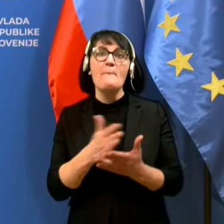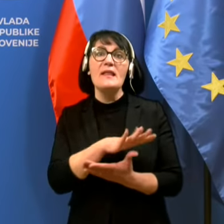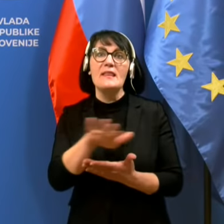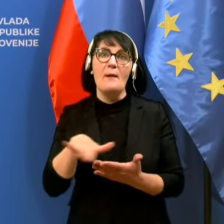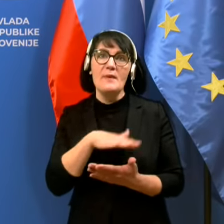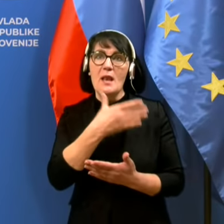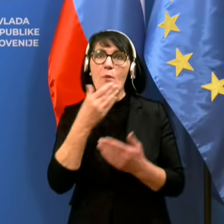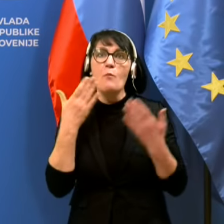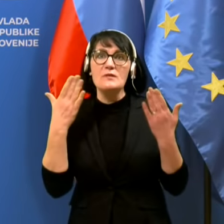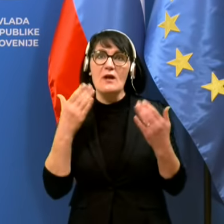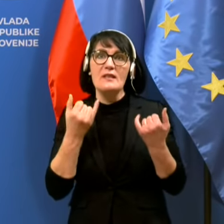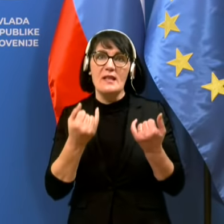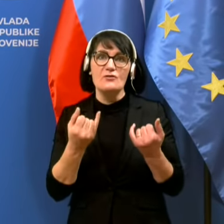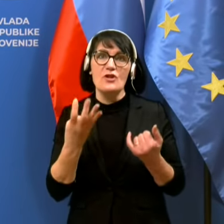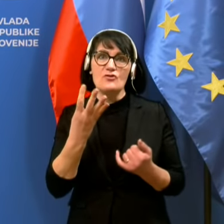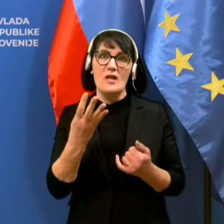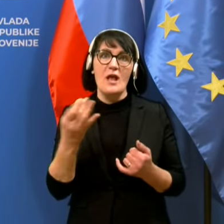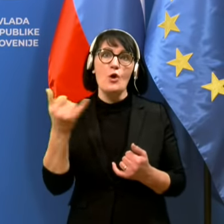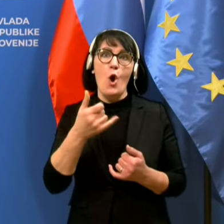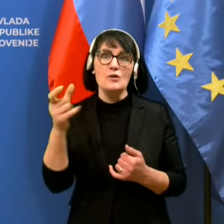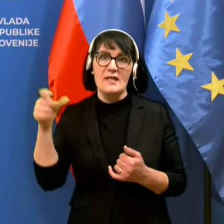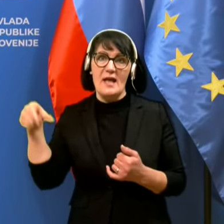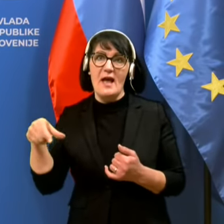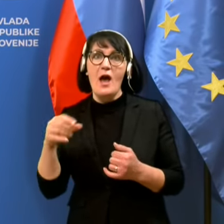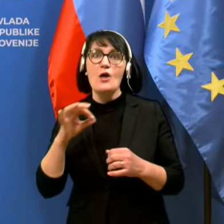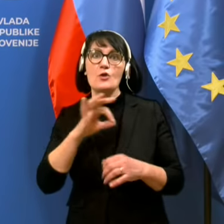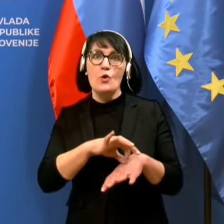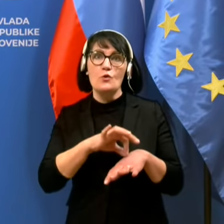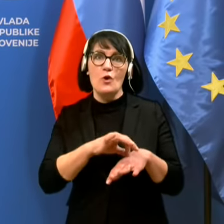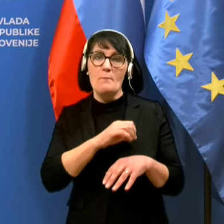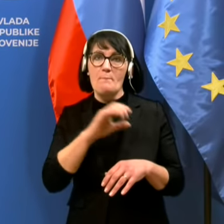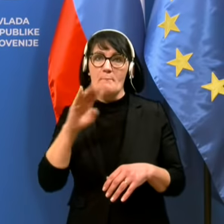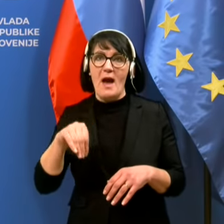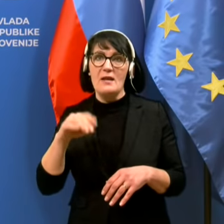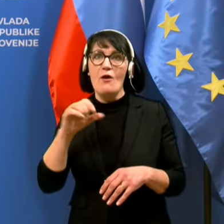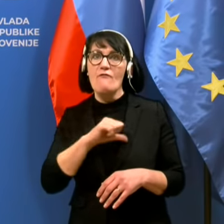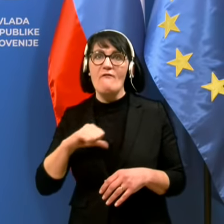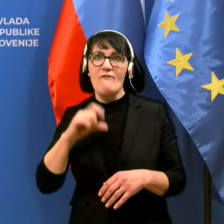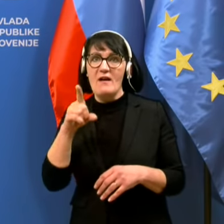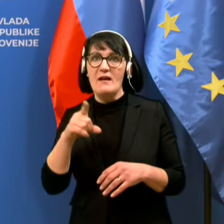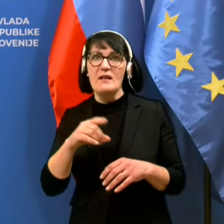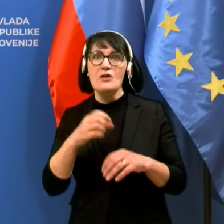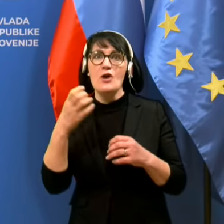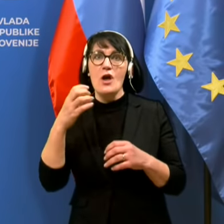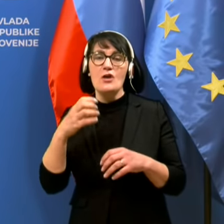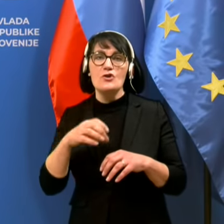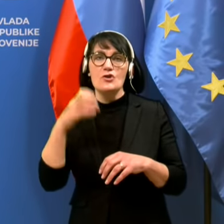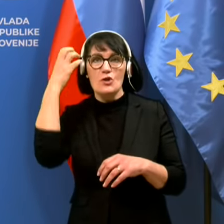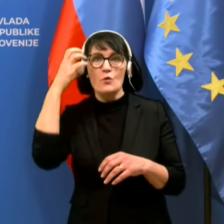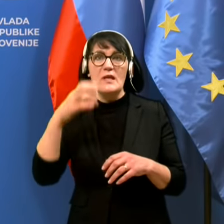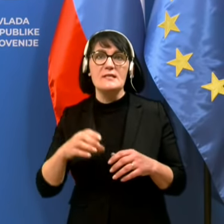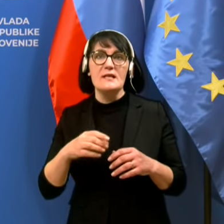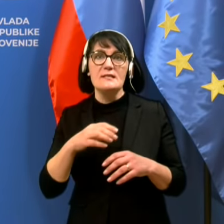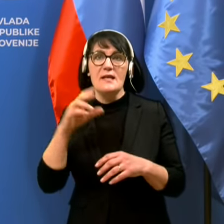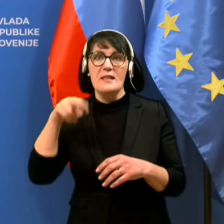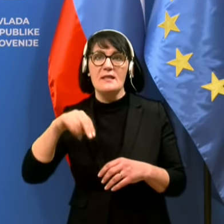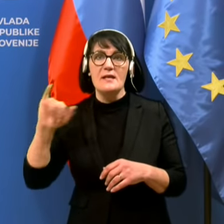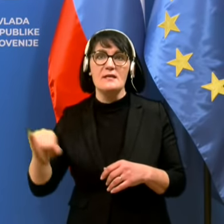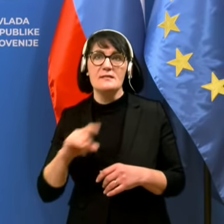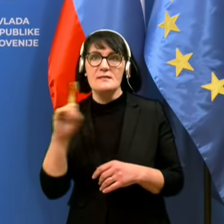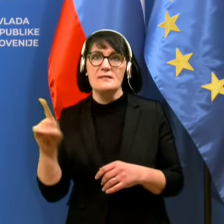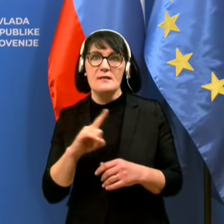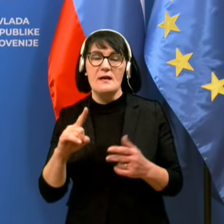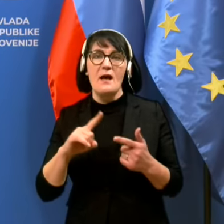pozdravljam današnje štiri goste. Dr. Marija Fafangle iz Nacionalnega inštituta za javno zdravje, gospod Andreja Štera vodijo konzularne